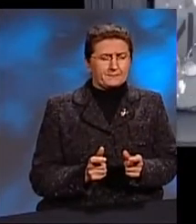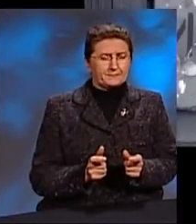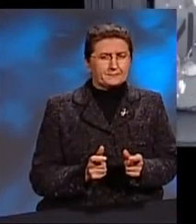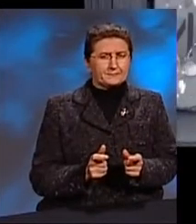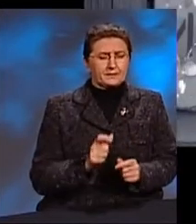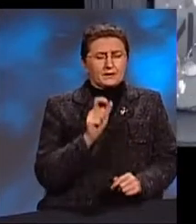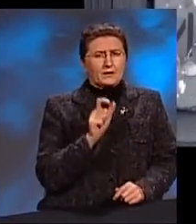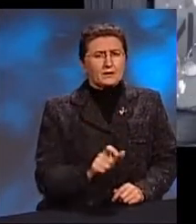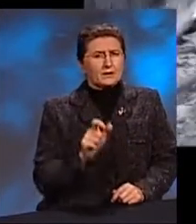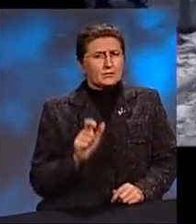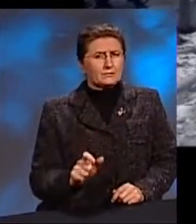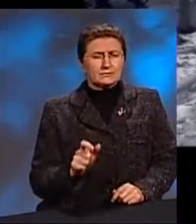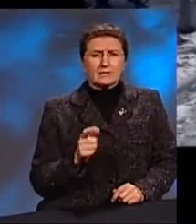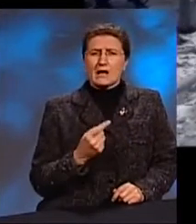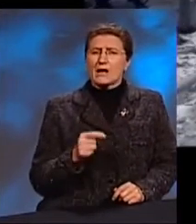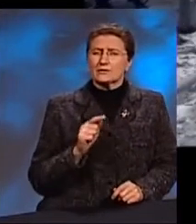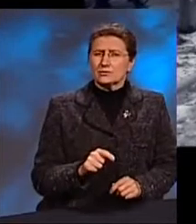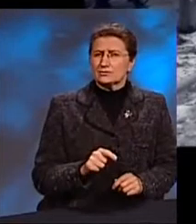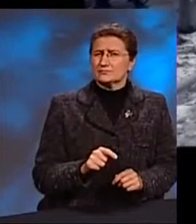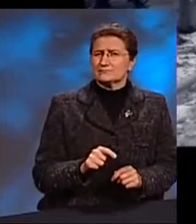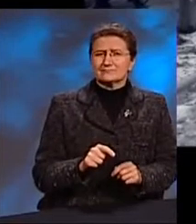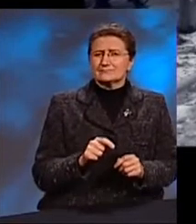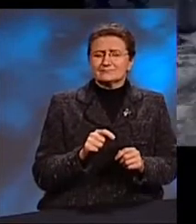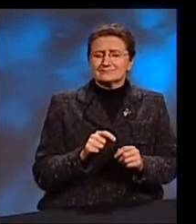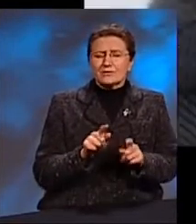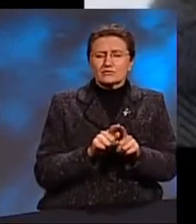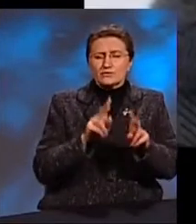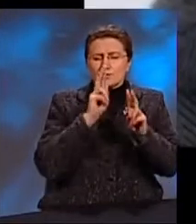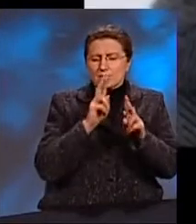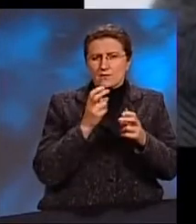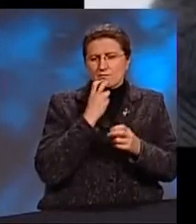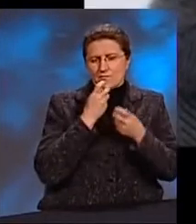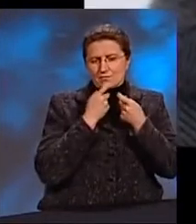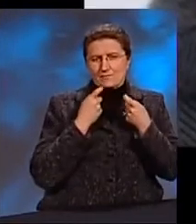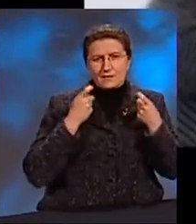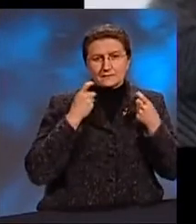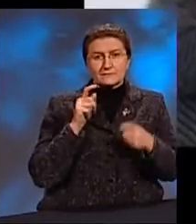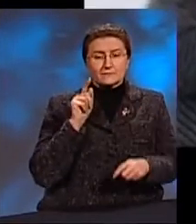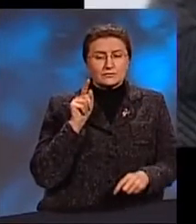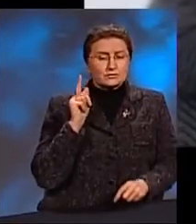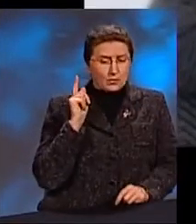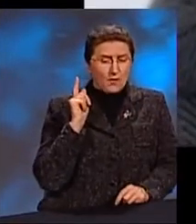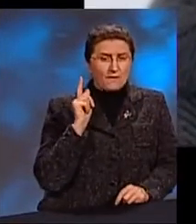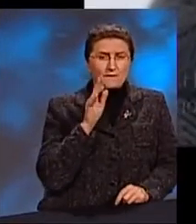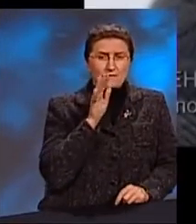люди, которые почти разучились улыбаться. И в то время я